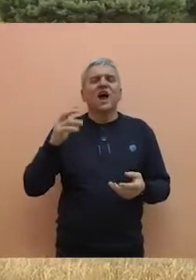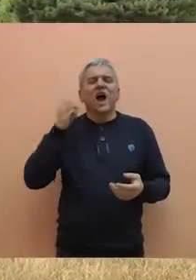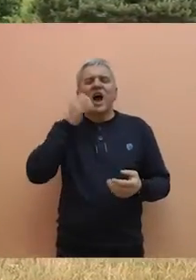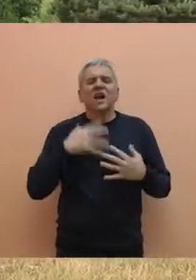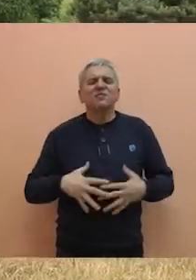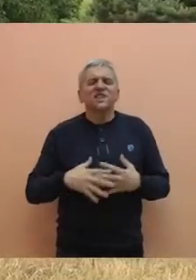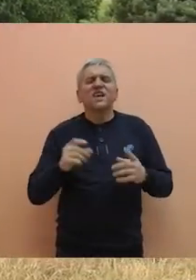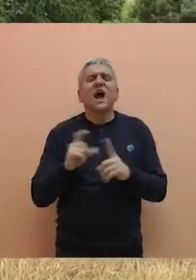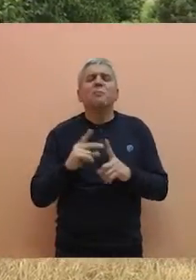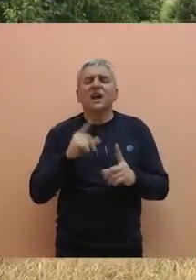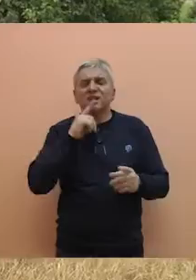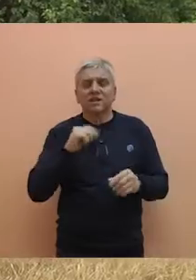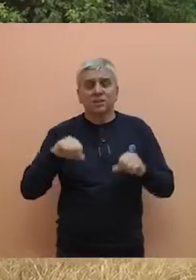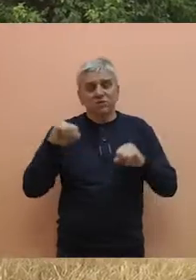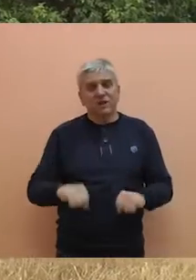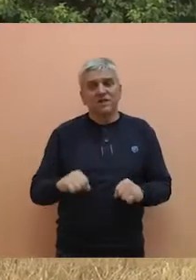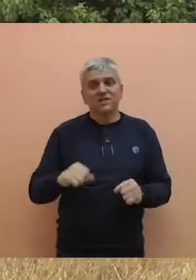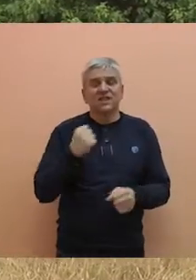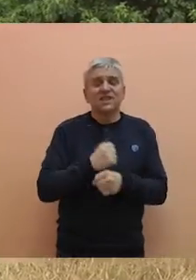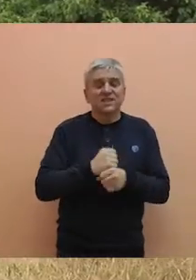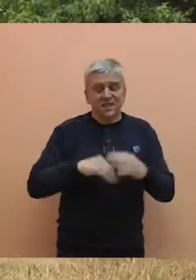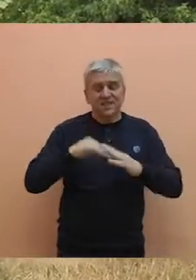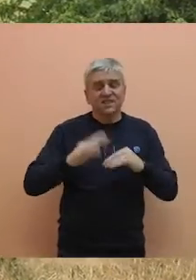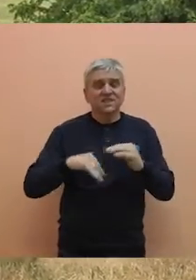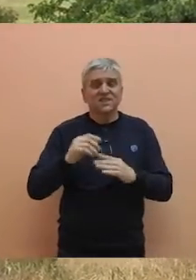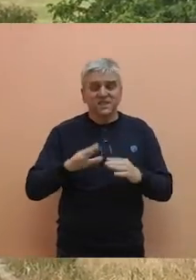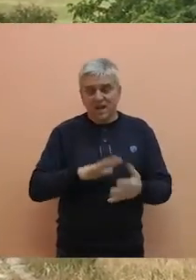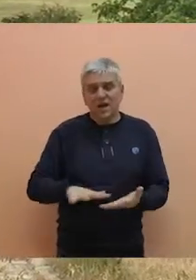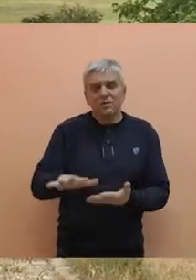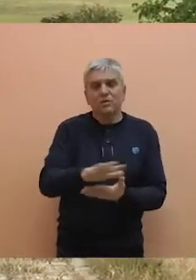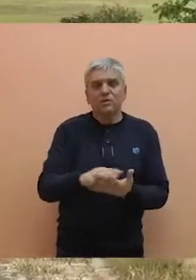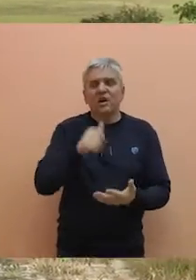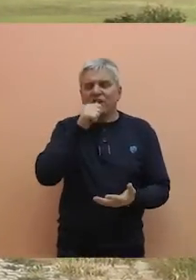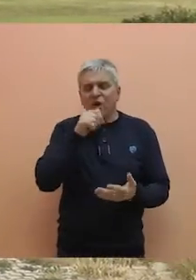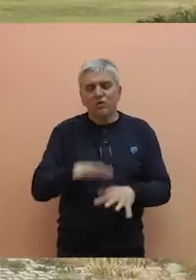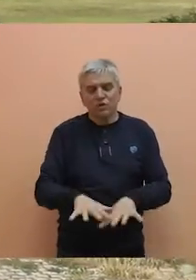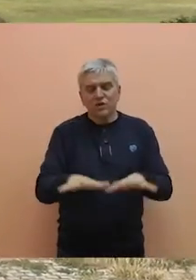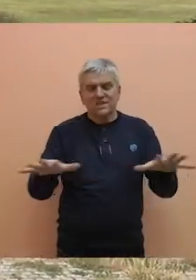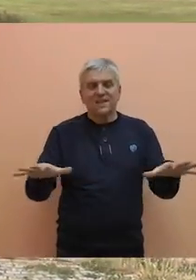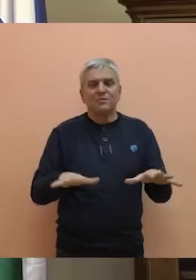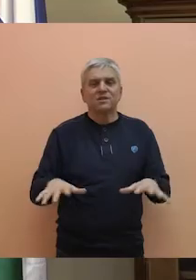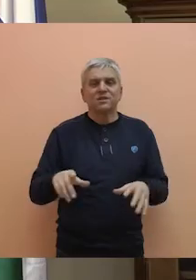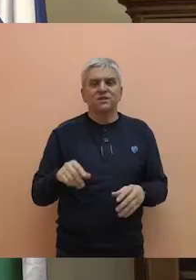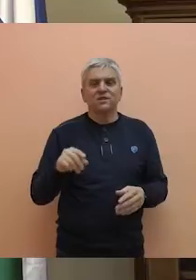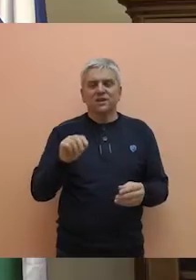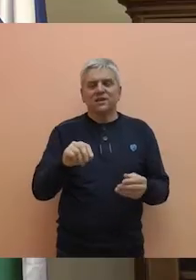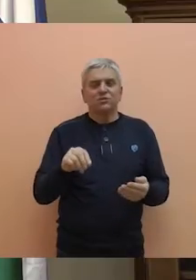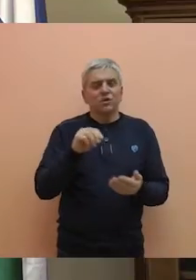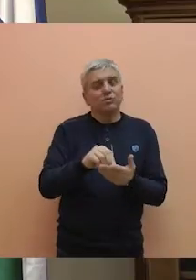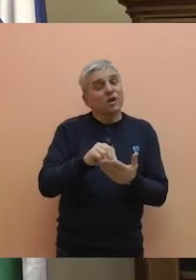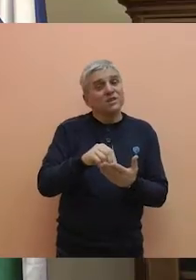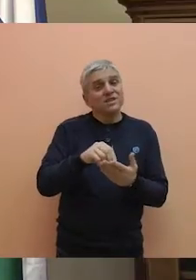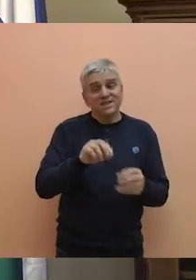Emirata dozvolilo da postane vlasnik i da zide na parceli koja je, kako je rekla, vodno zemljište. Akcenat se